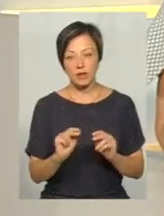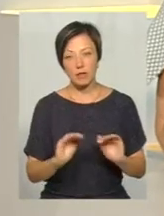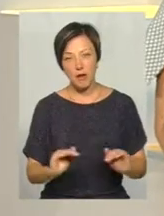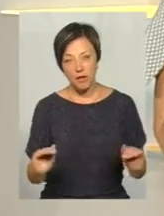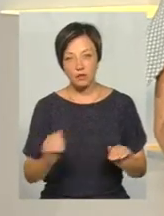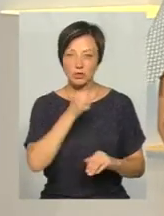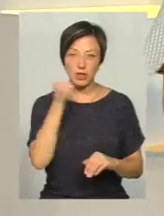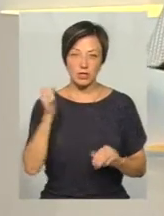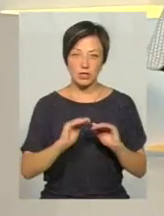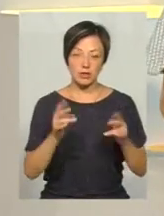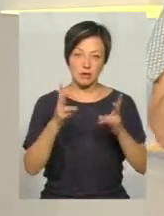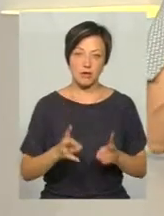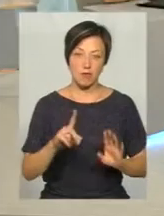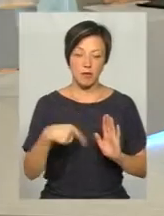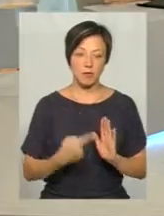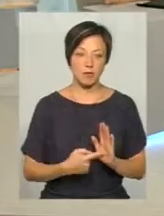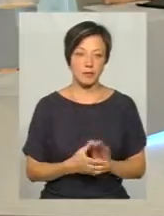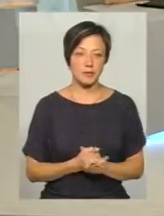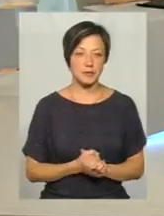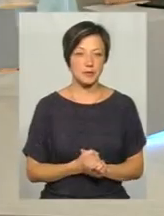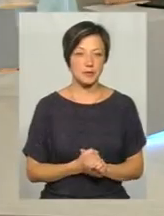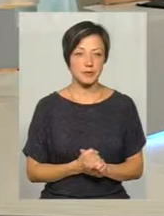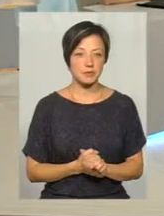чи старших дітей з травмами? Ну,